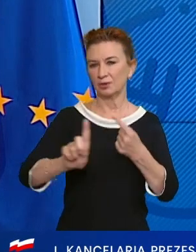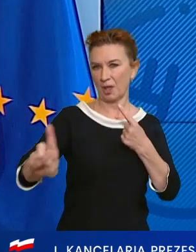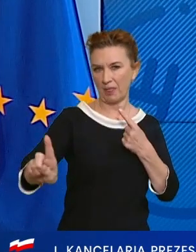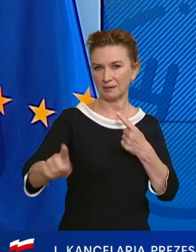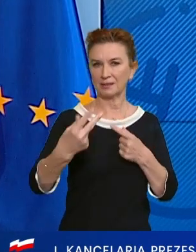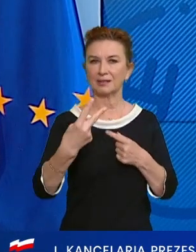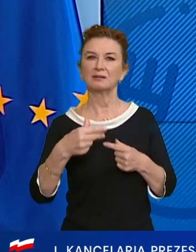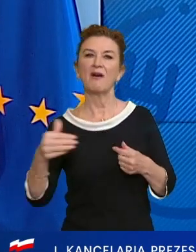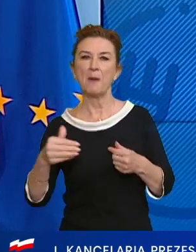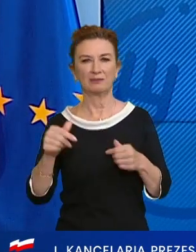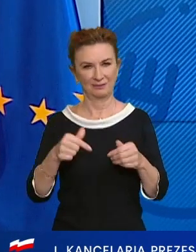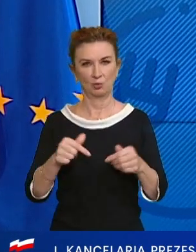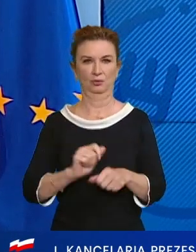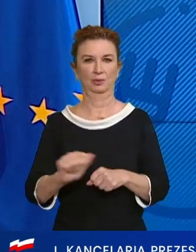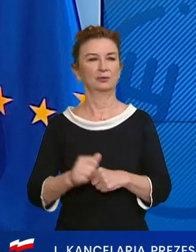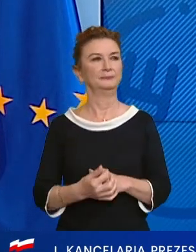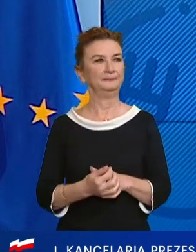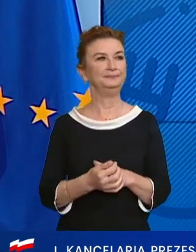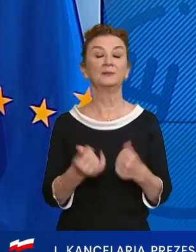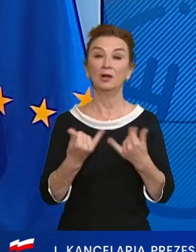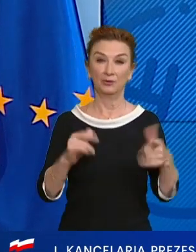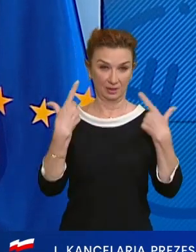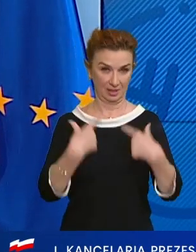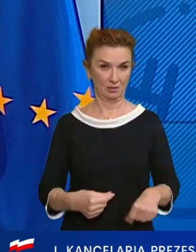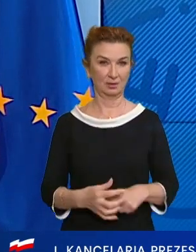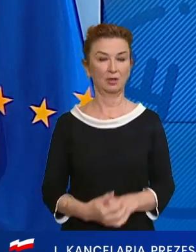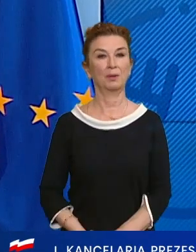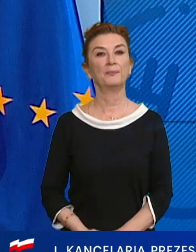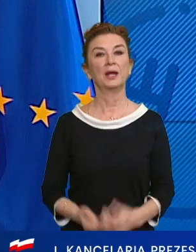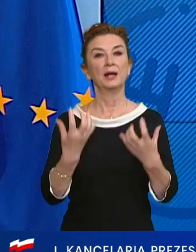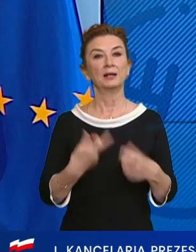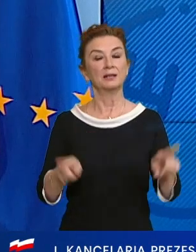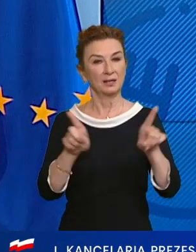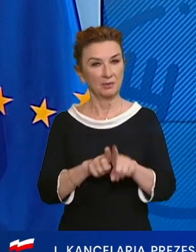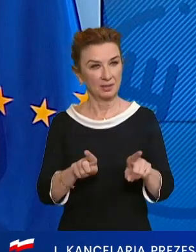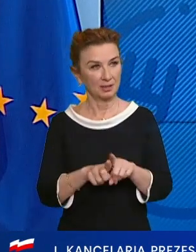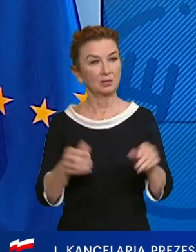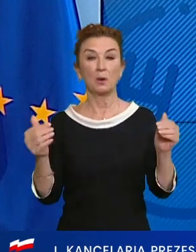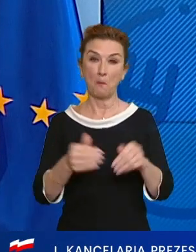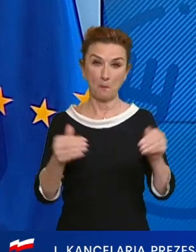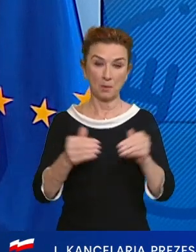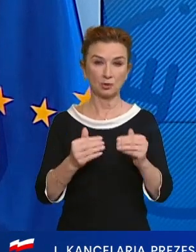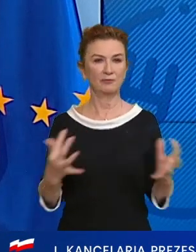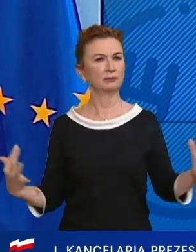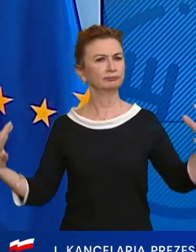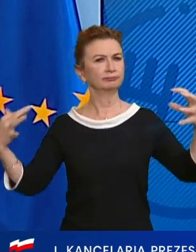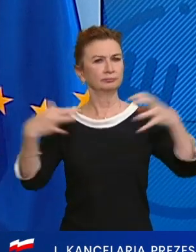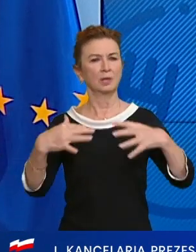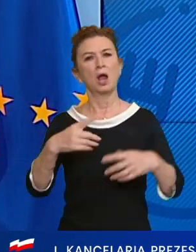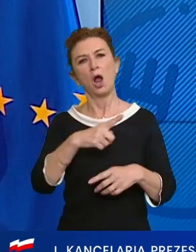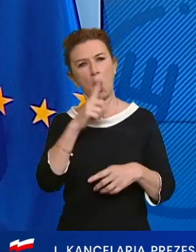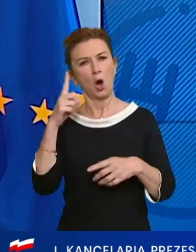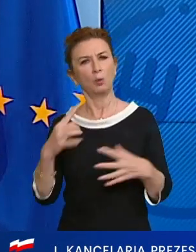dwumetrowy od innego wiernego. Chcemy również ponownie dopuścić możliwość zgromadzeń. To bardzo ważna